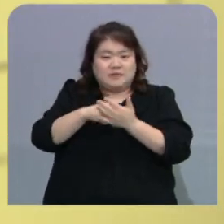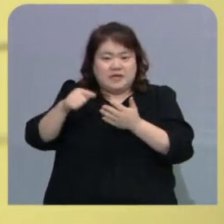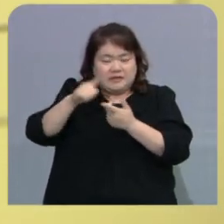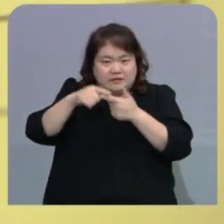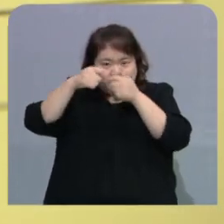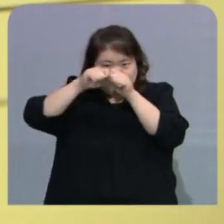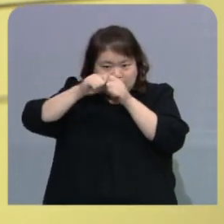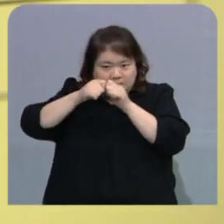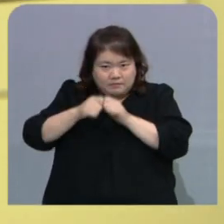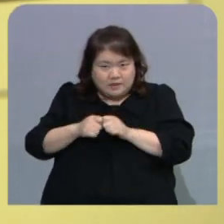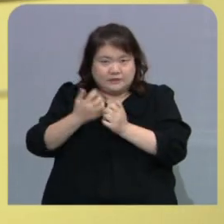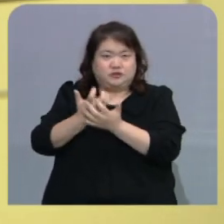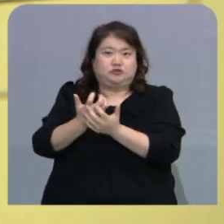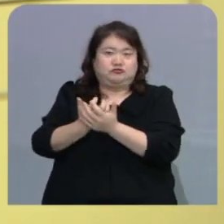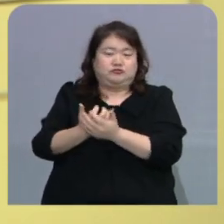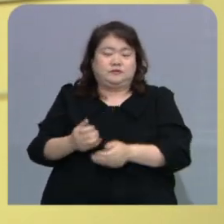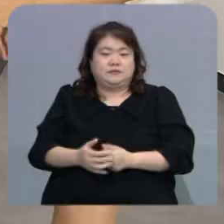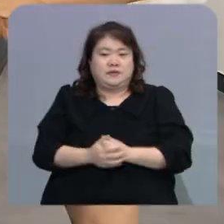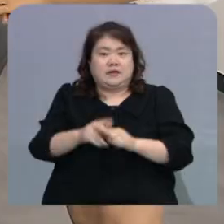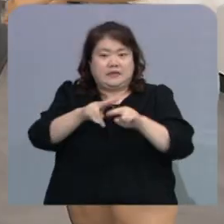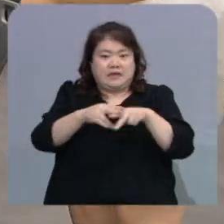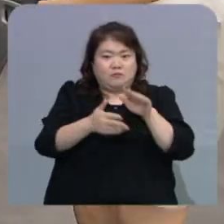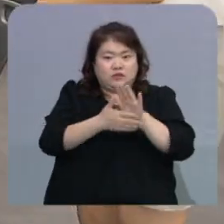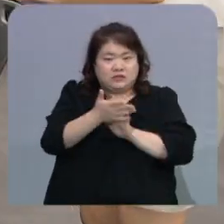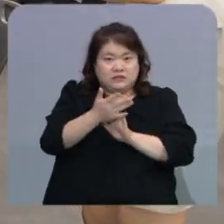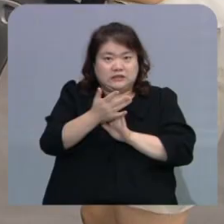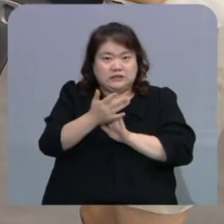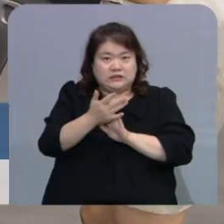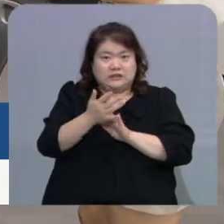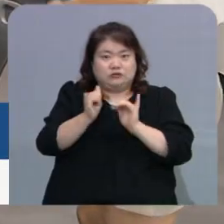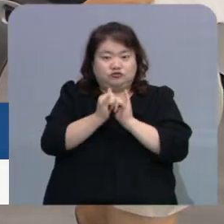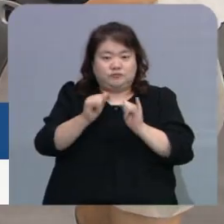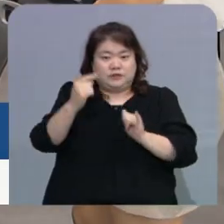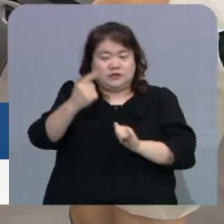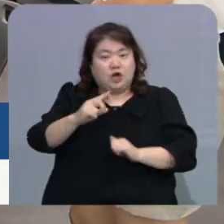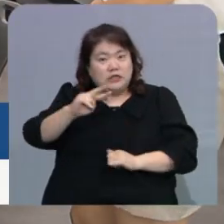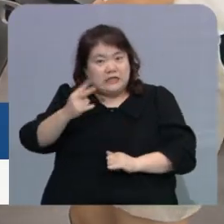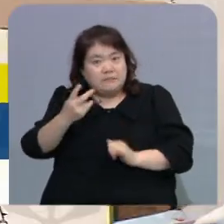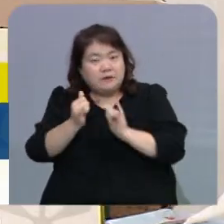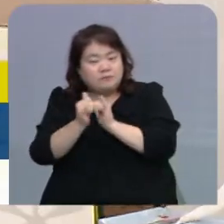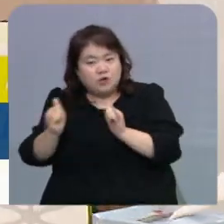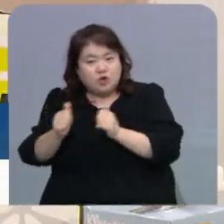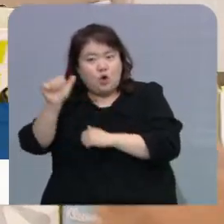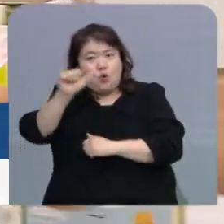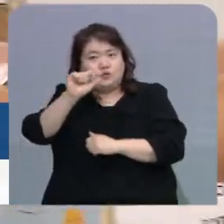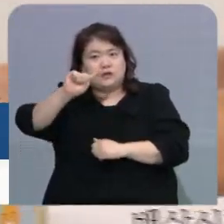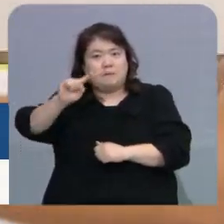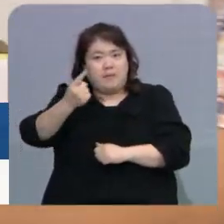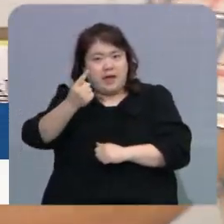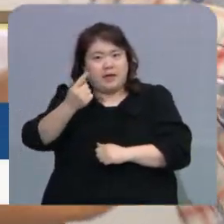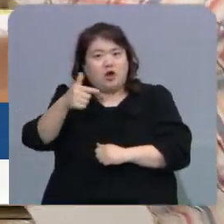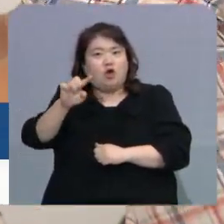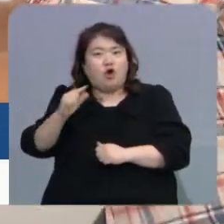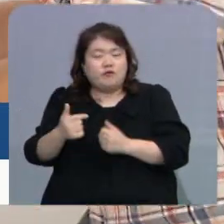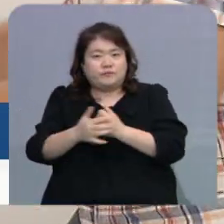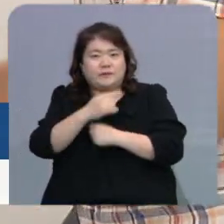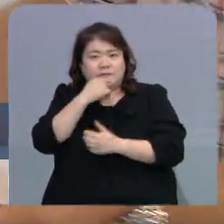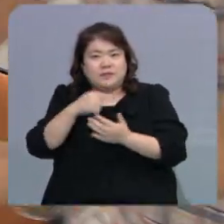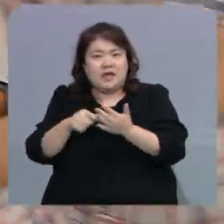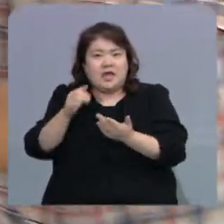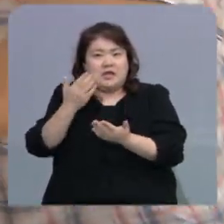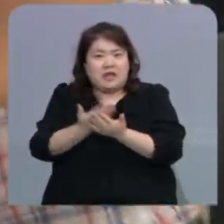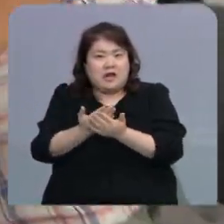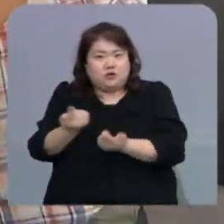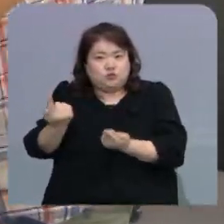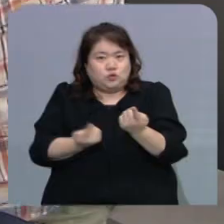따져본 손해 사정서입니다. 남원시 주민 1,227명이 홍수 피해 5,100여 건의 배상을 요청하는 환경 분쟁 조정